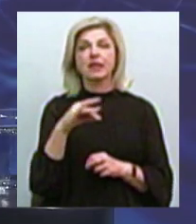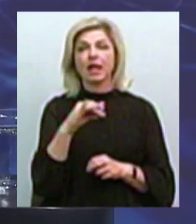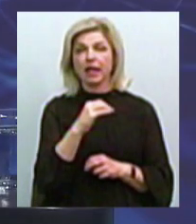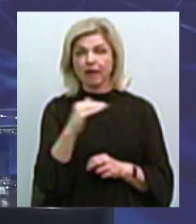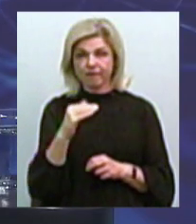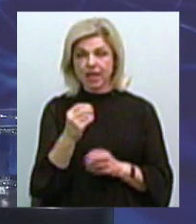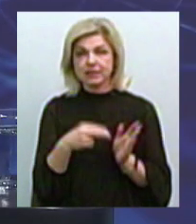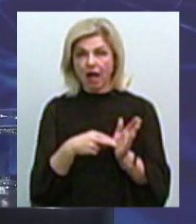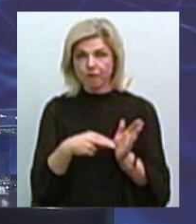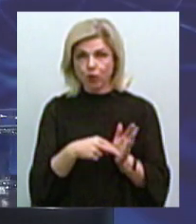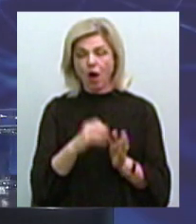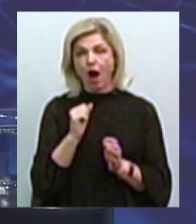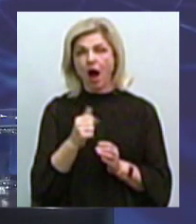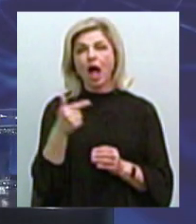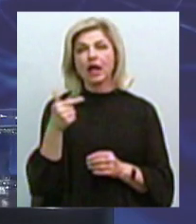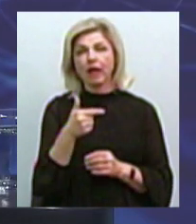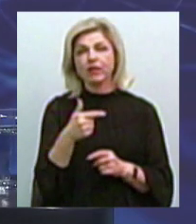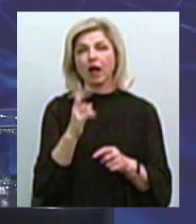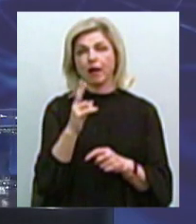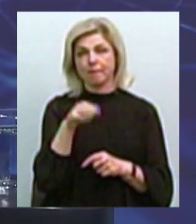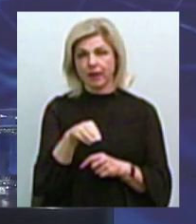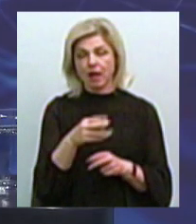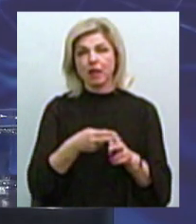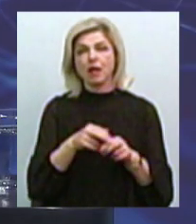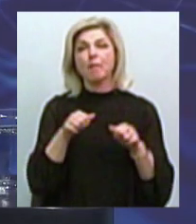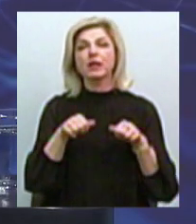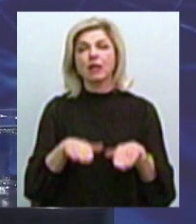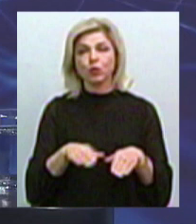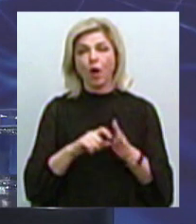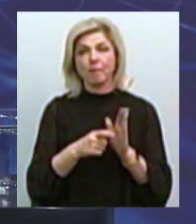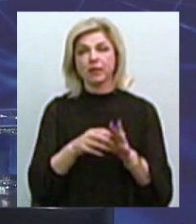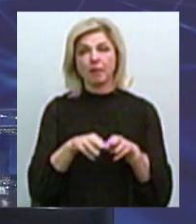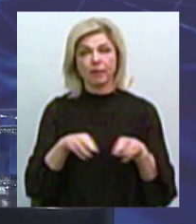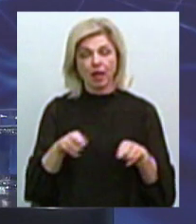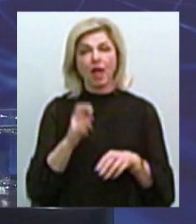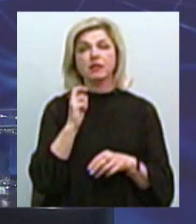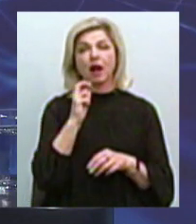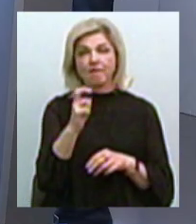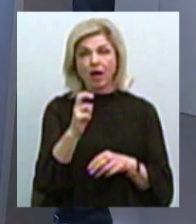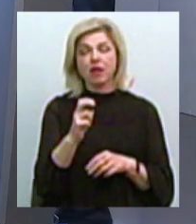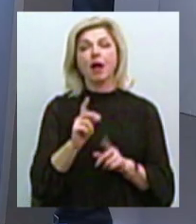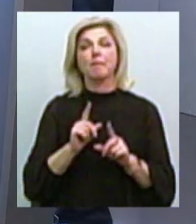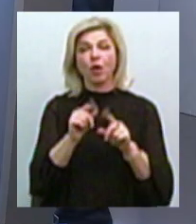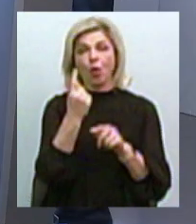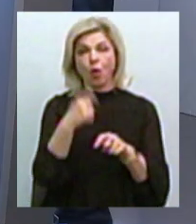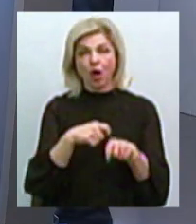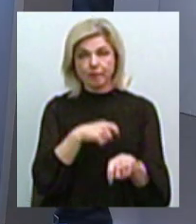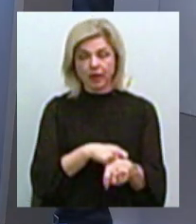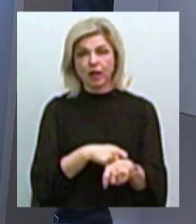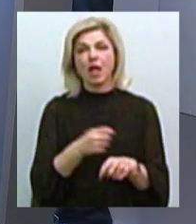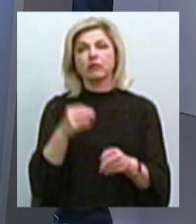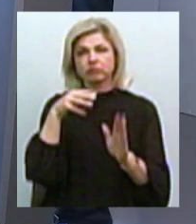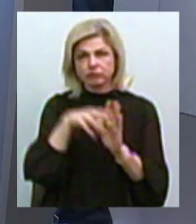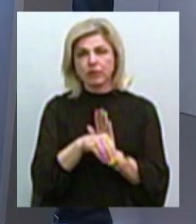таковую, а гривна кілометр проходит. От постановки кабінету міністрів. Тарвай проїхав кілометр, це гривна кілометр считається за себестоїмний затрат.